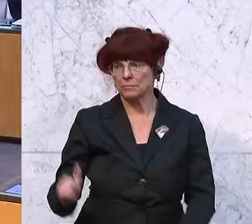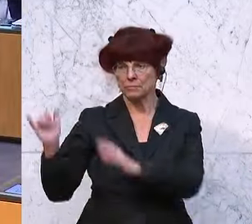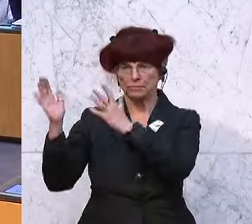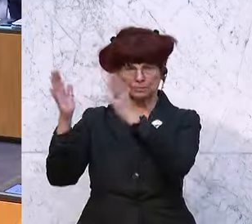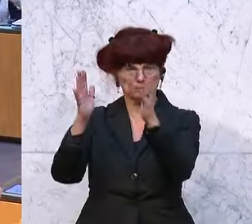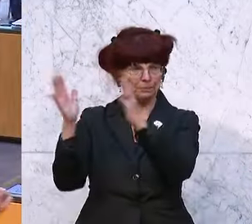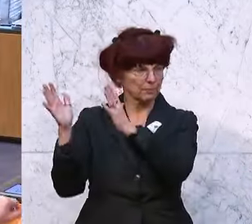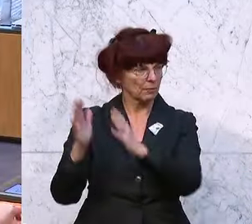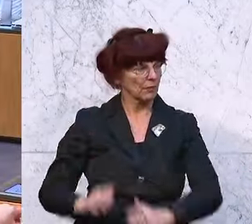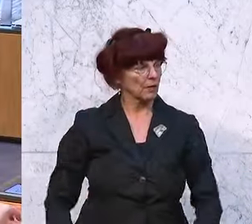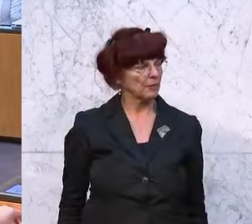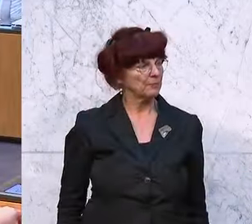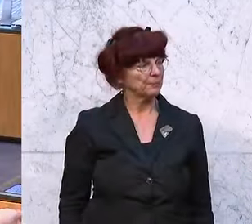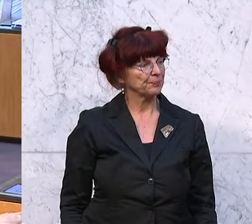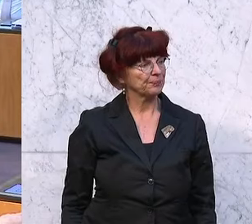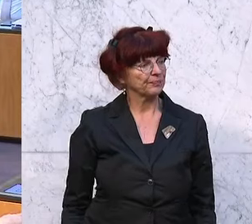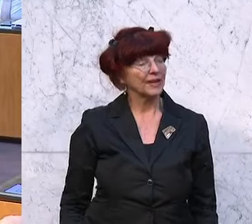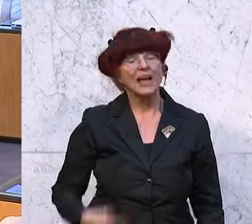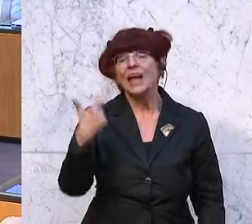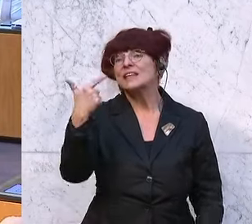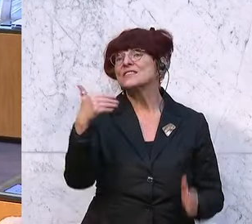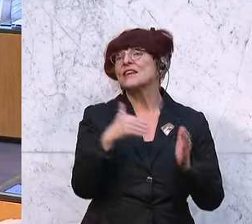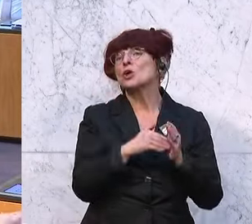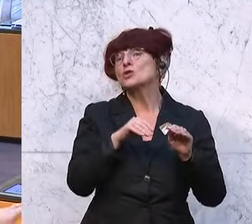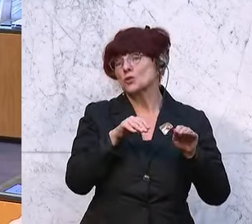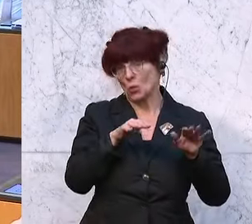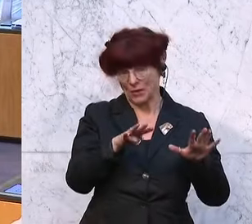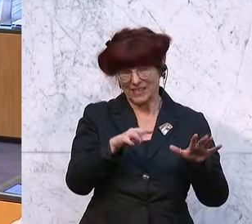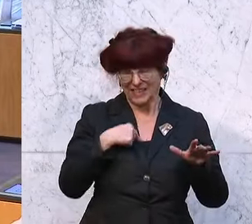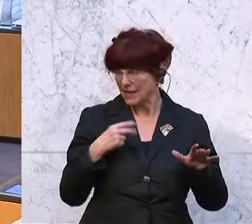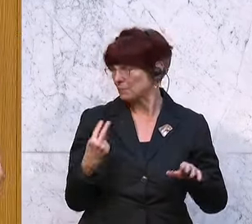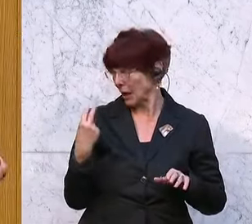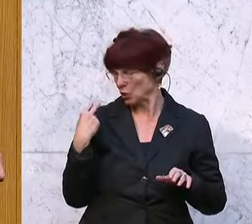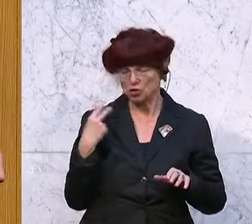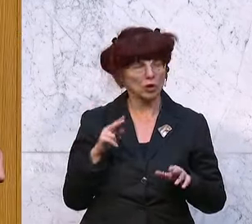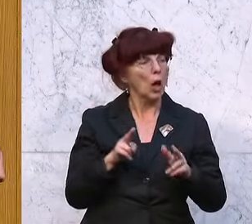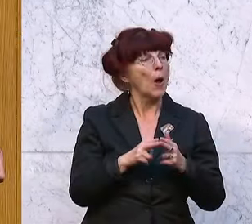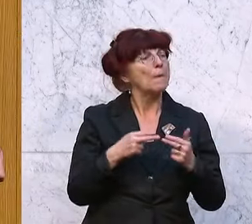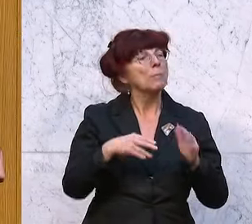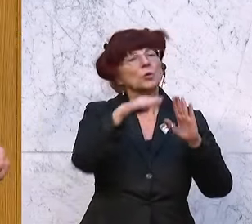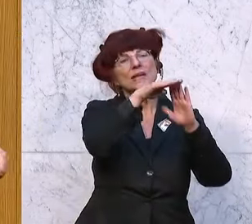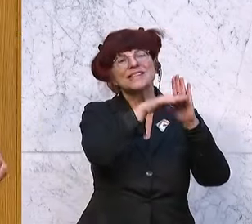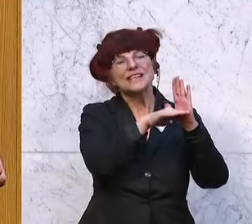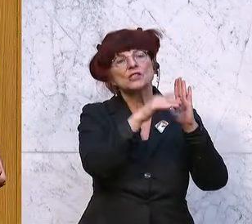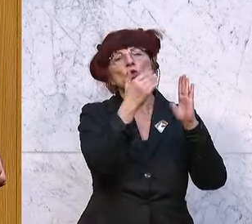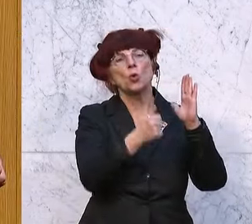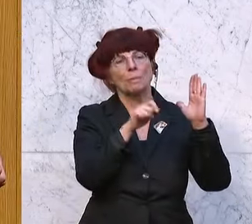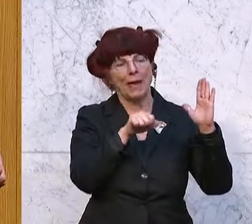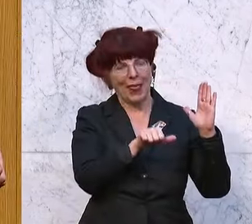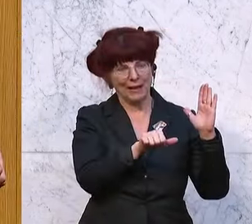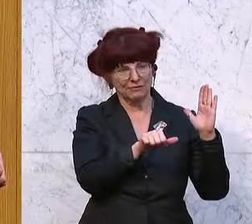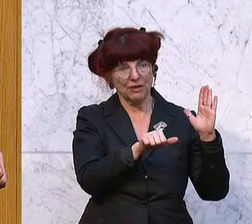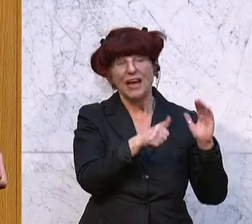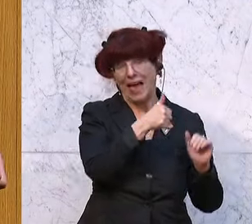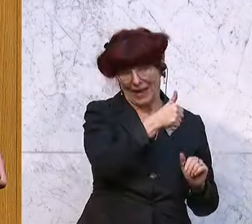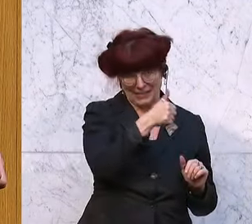Ich meine, im Jahr 2019, ich habe nachgeschaut, war er auf der Bundesliste Nummer 11. Das ist zwar zweimal